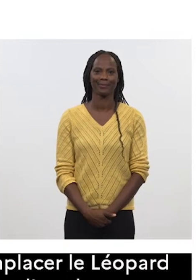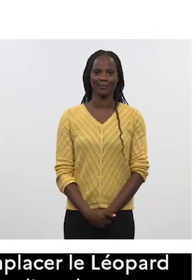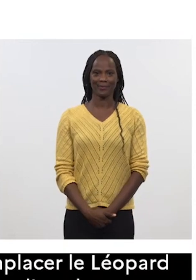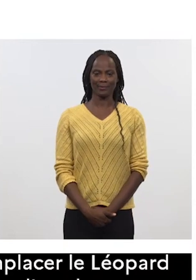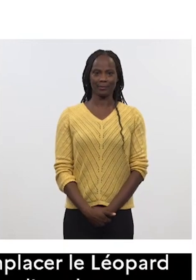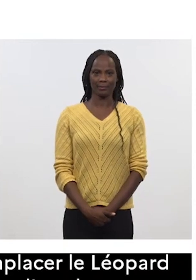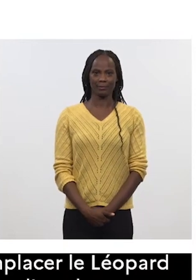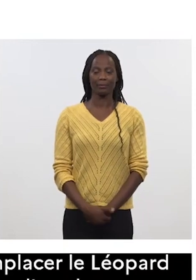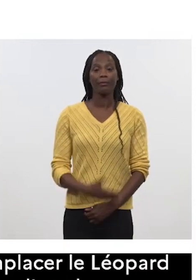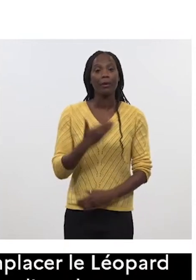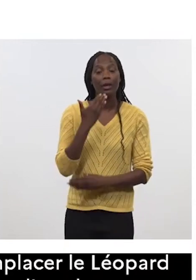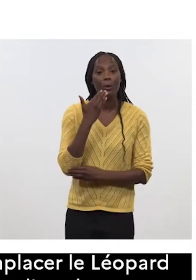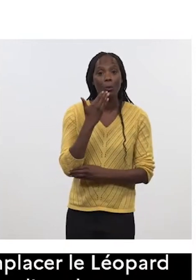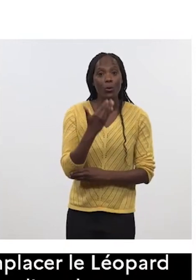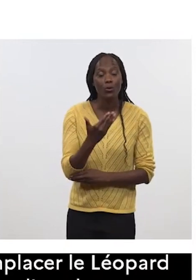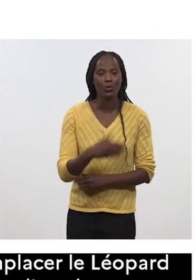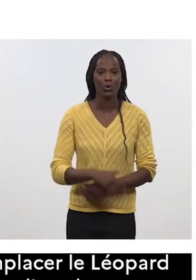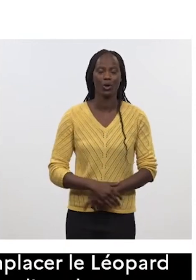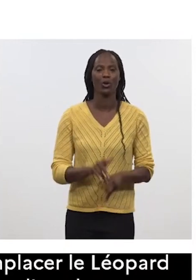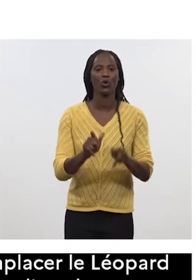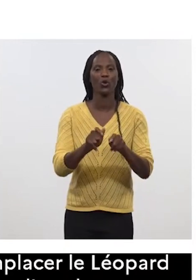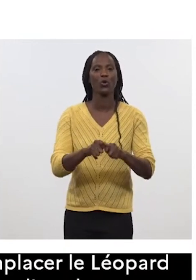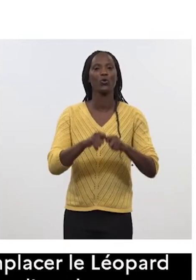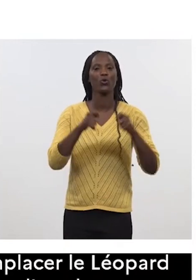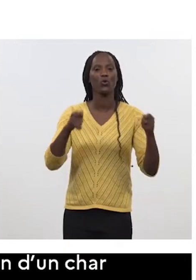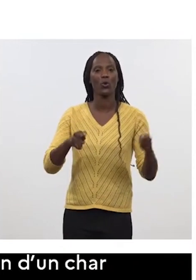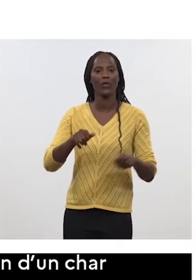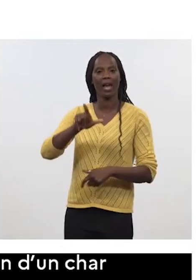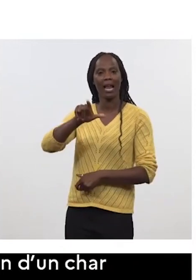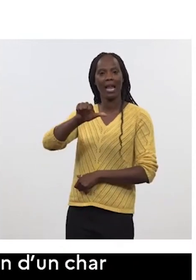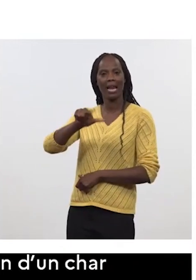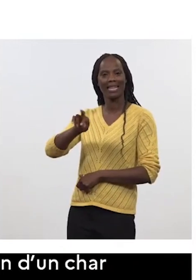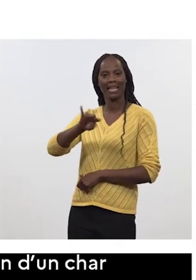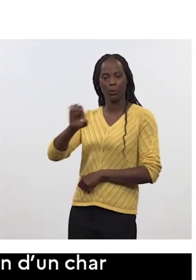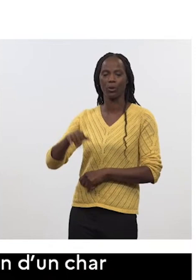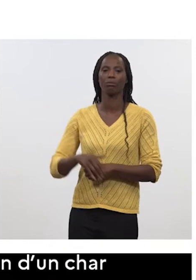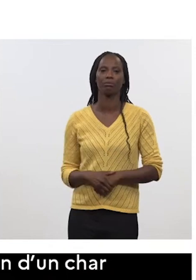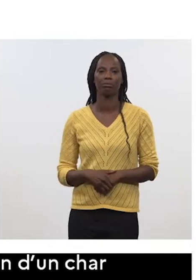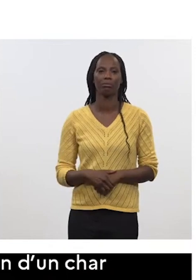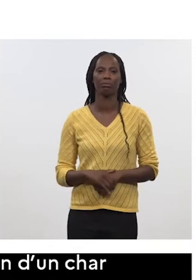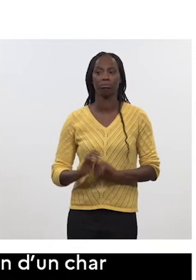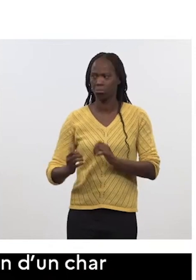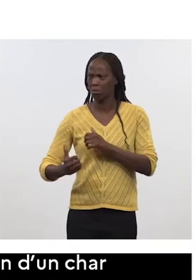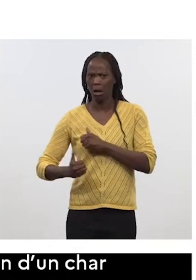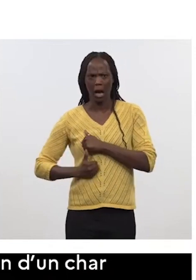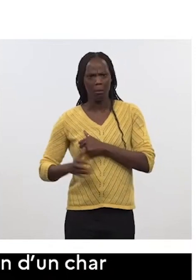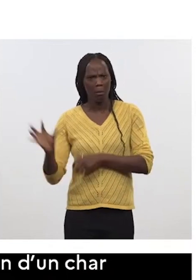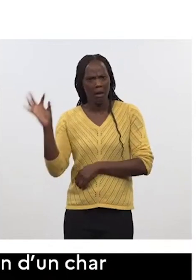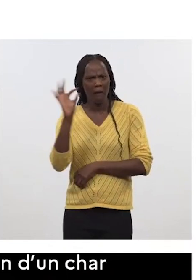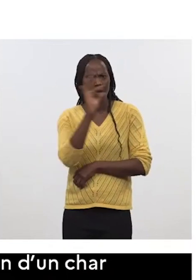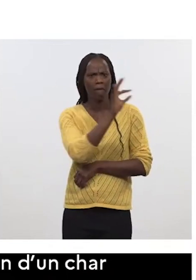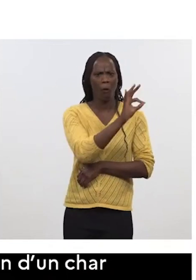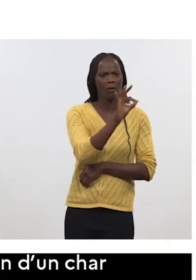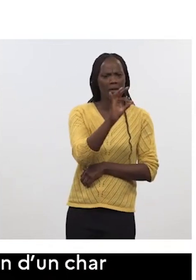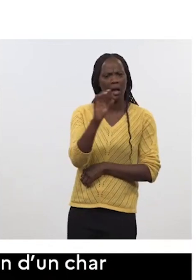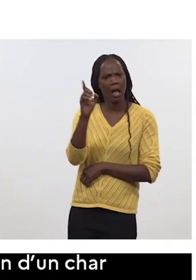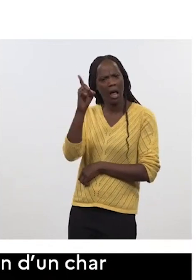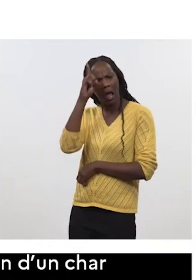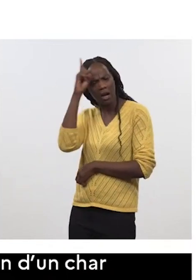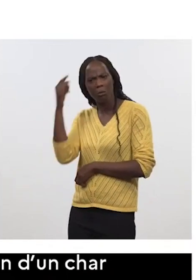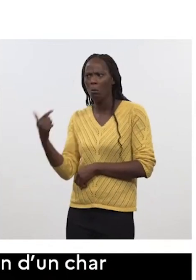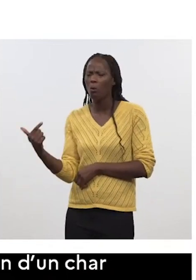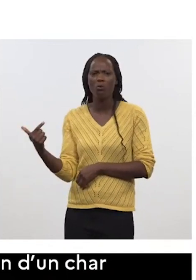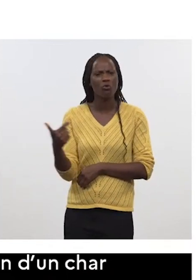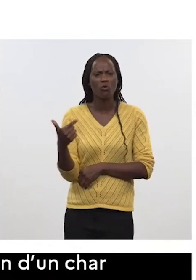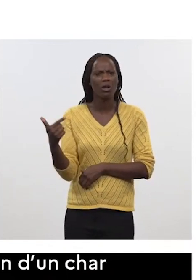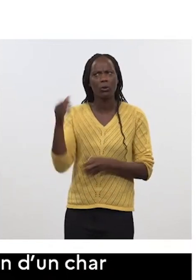Oui, bonjour. Michel Cabiron, la tribune. Les armées françaises et allemandes ont des concepts assez différents dans le combat